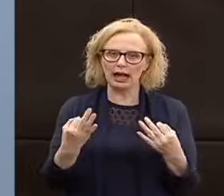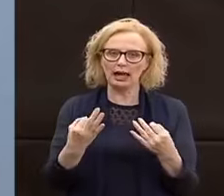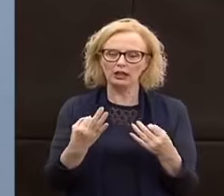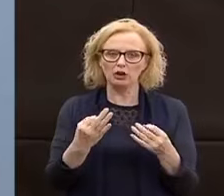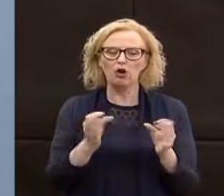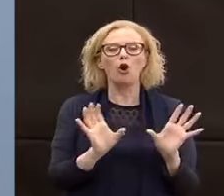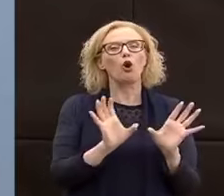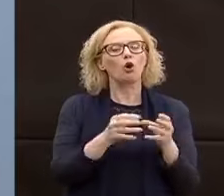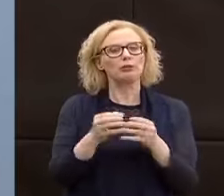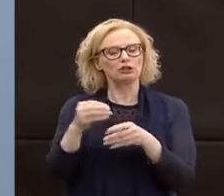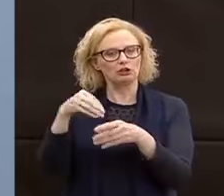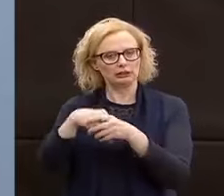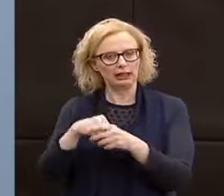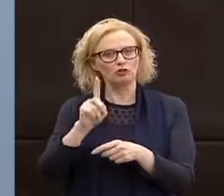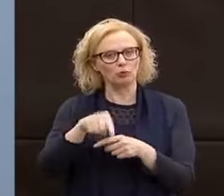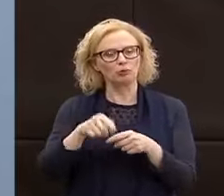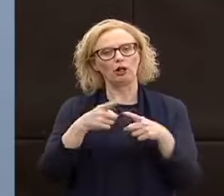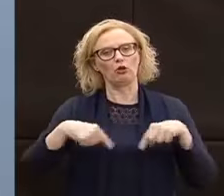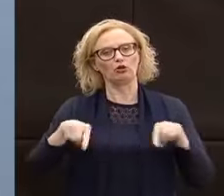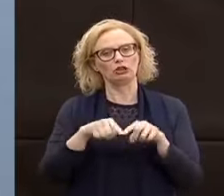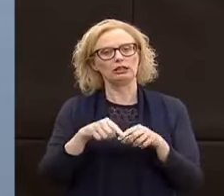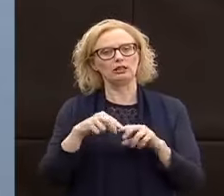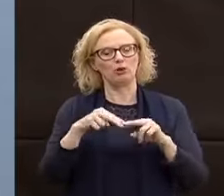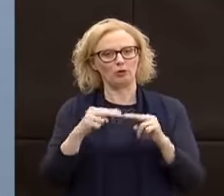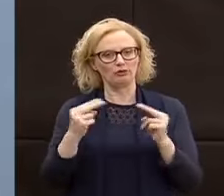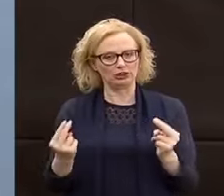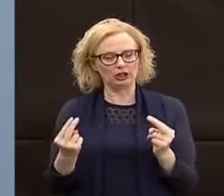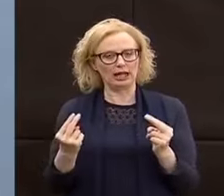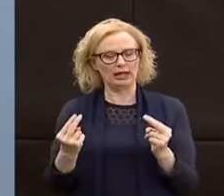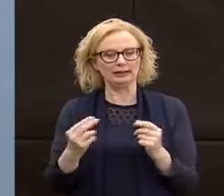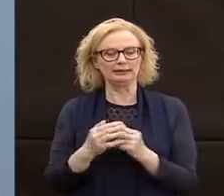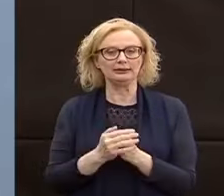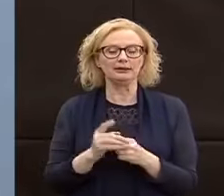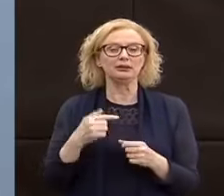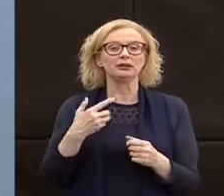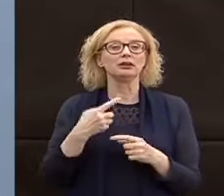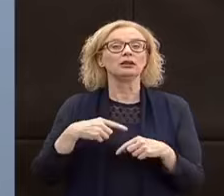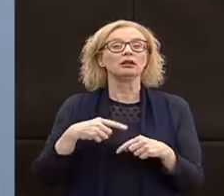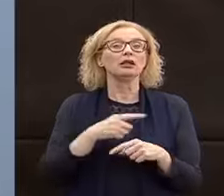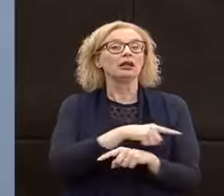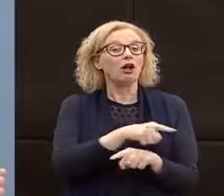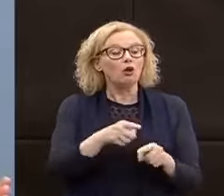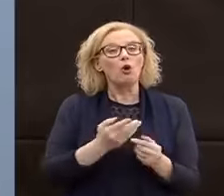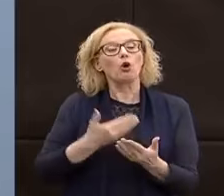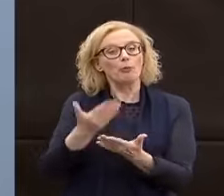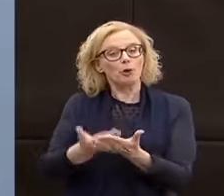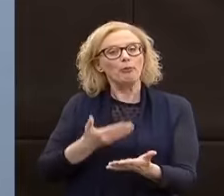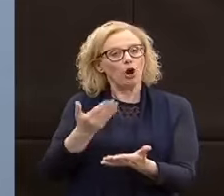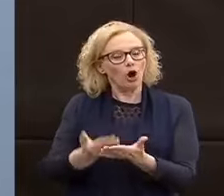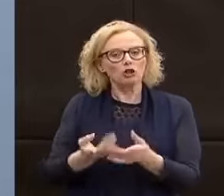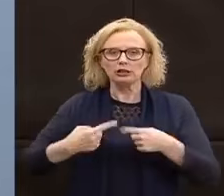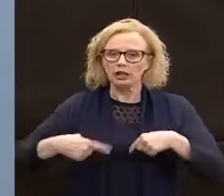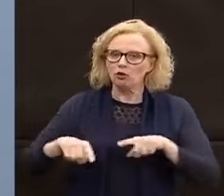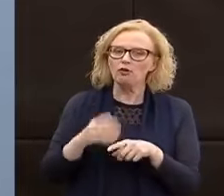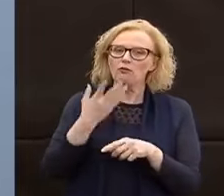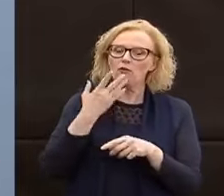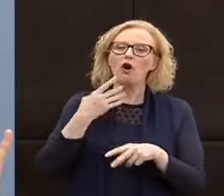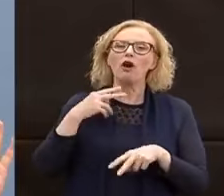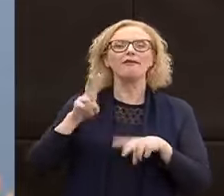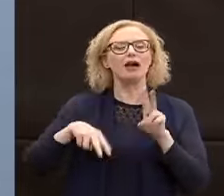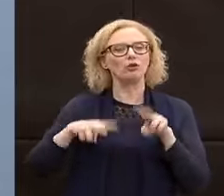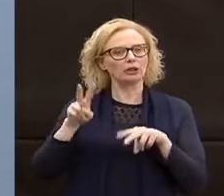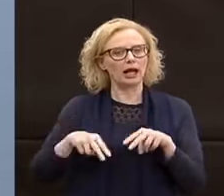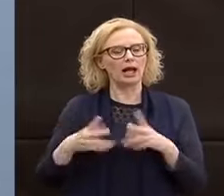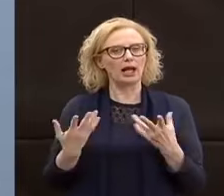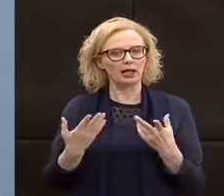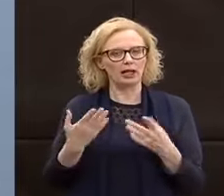commissioni e del Consiglio provinciale dove le proposte che provengono dalle minoranze saranno valutate con